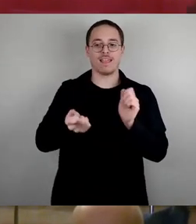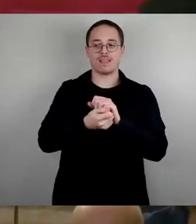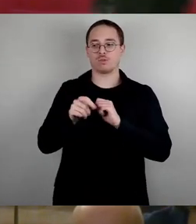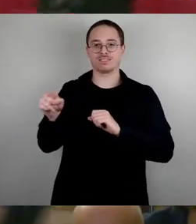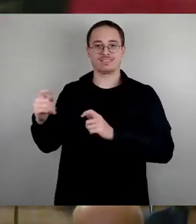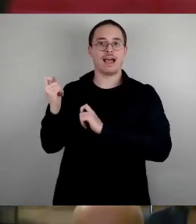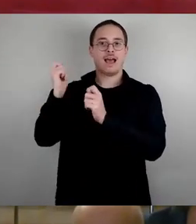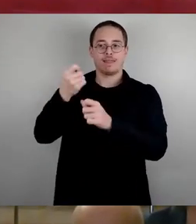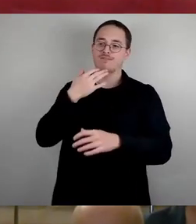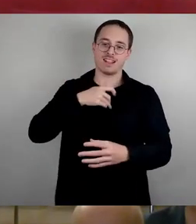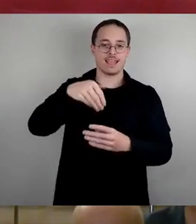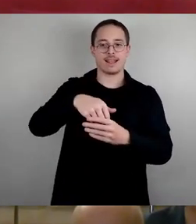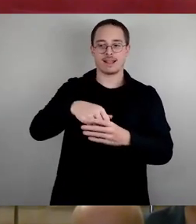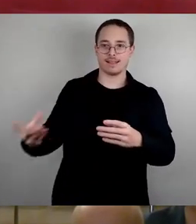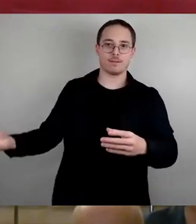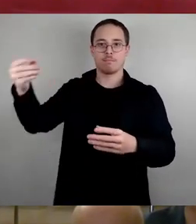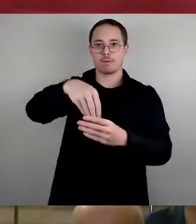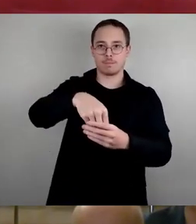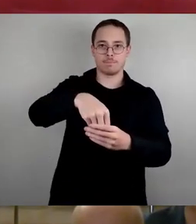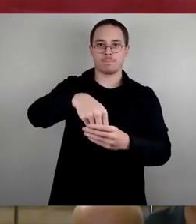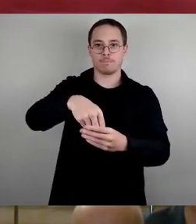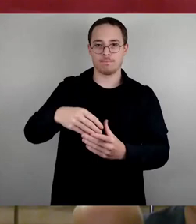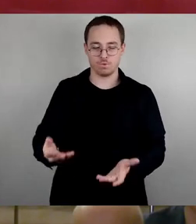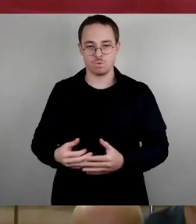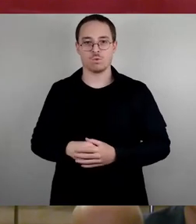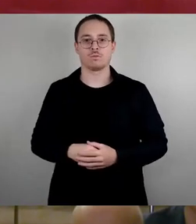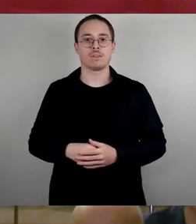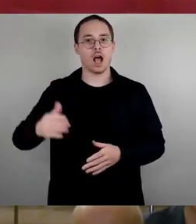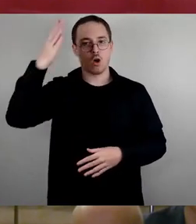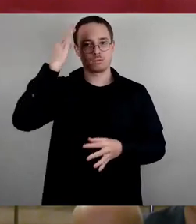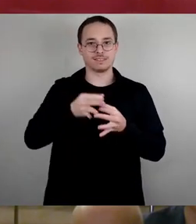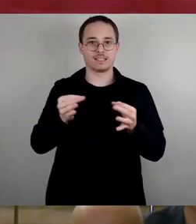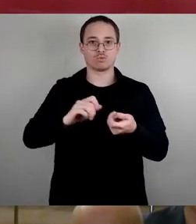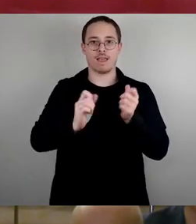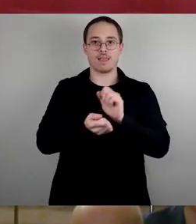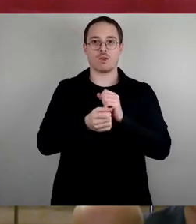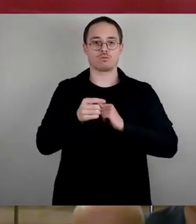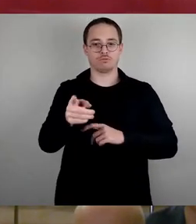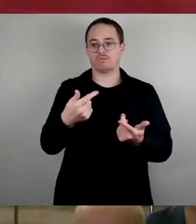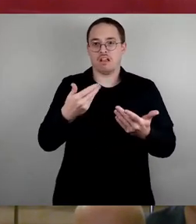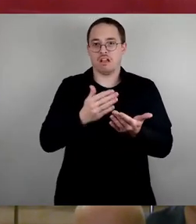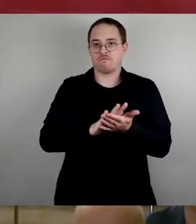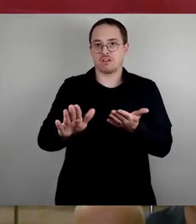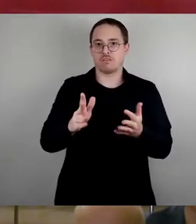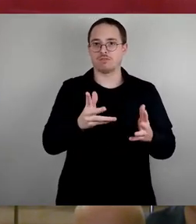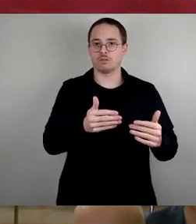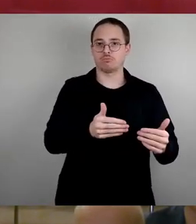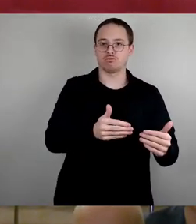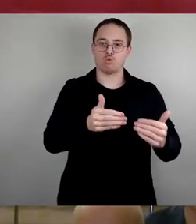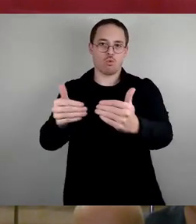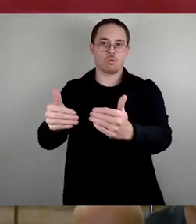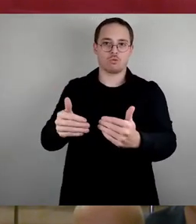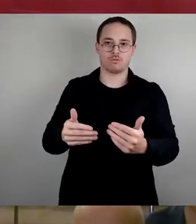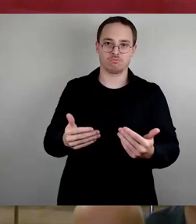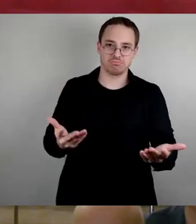berücksichtigt wird. Die Hauptsatzungsänderung, diese Anlage ist einfach zurückgestellt worden im Ausschuss, das ist korrekt. Mittlerweile